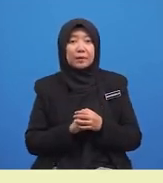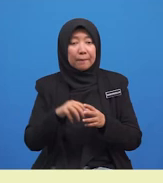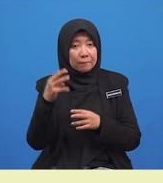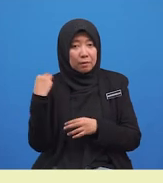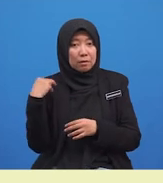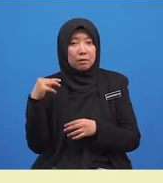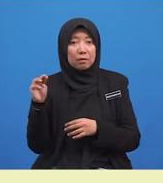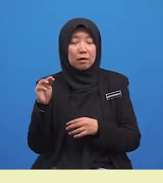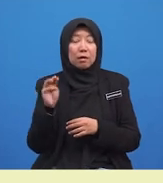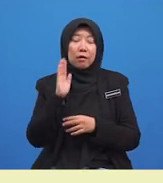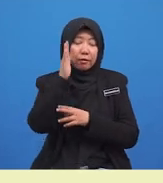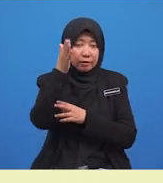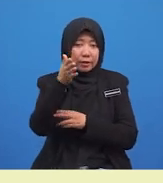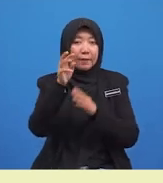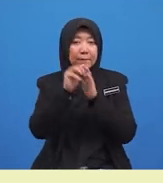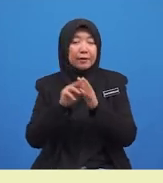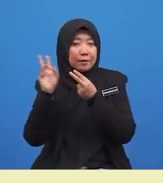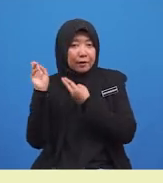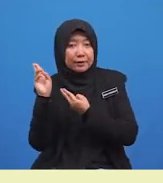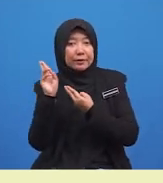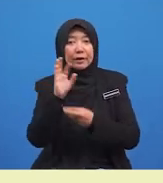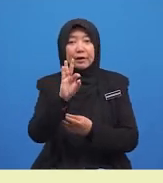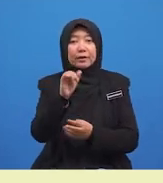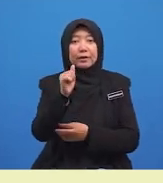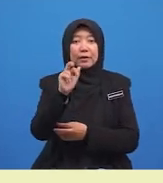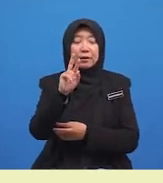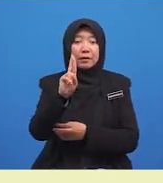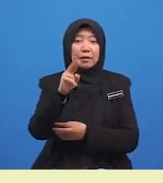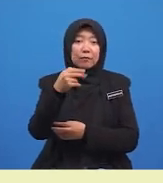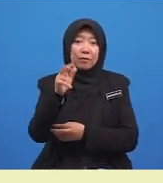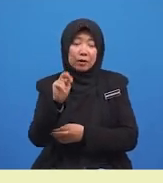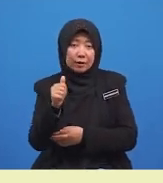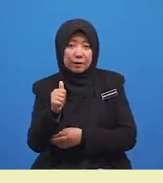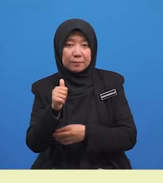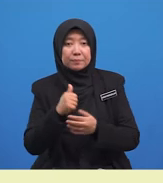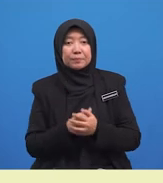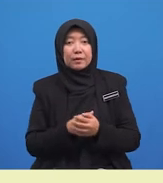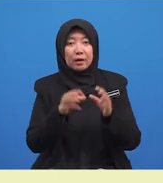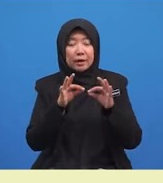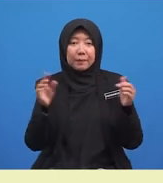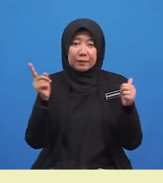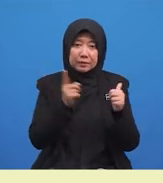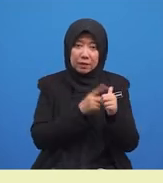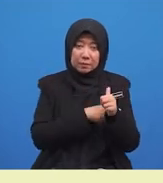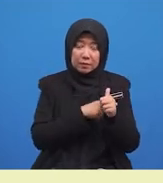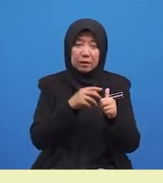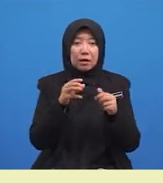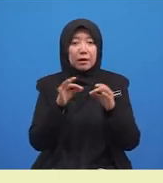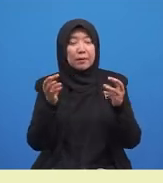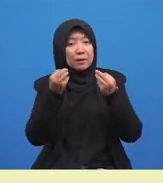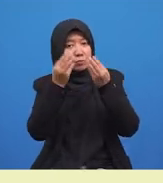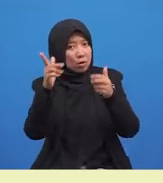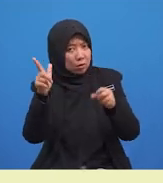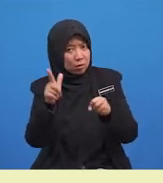Mereka akan meraihkan Farhana. Ayat pertama merupakan ayat majmuk yang telah